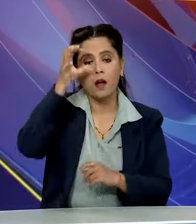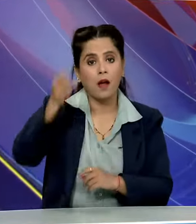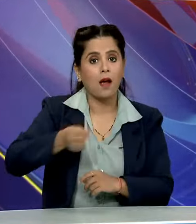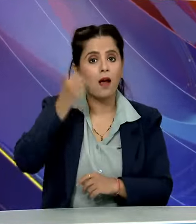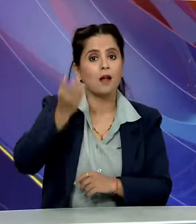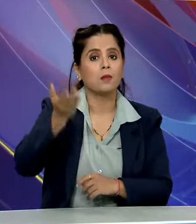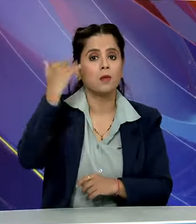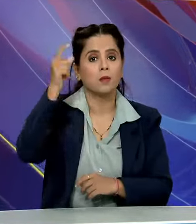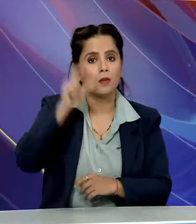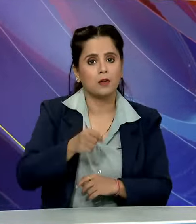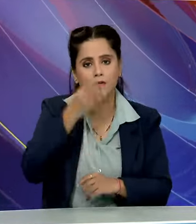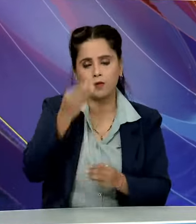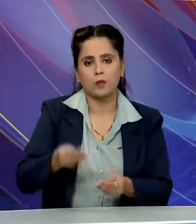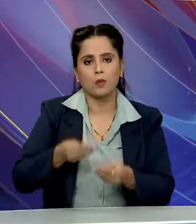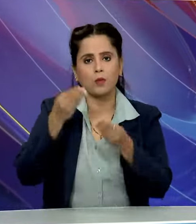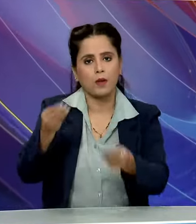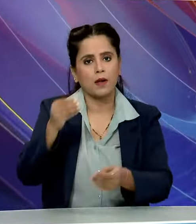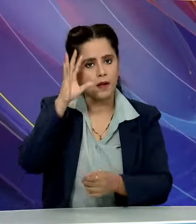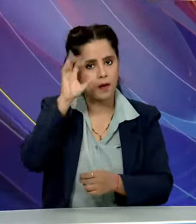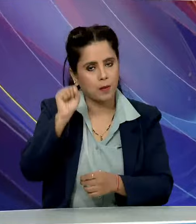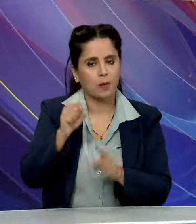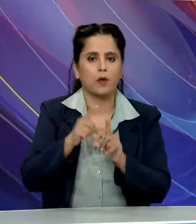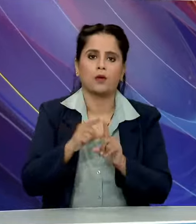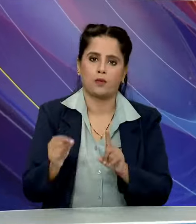गांधी को पुषपांजली अरपित की